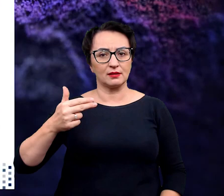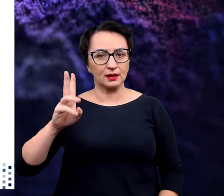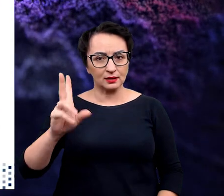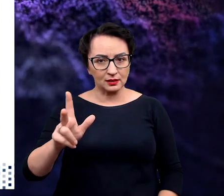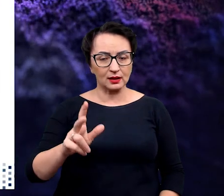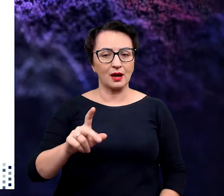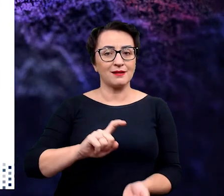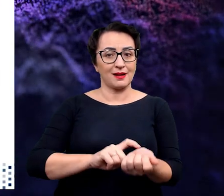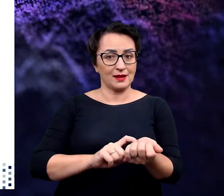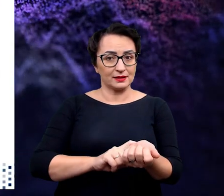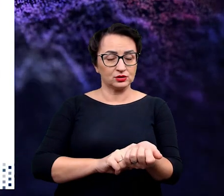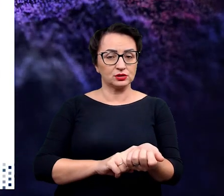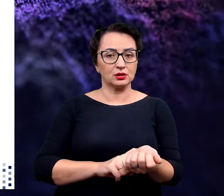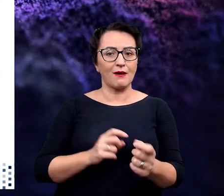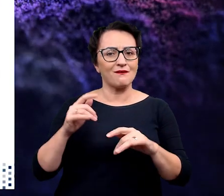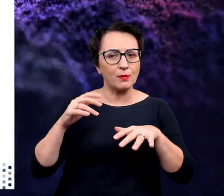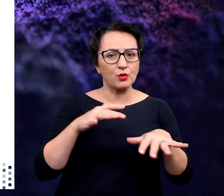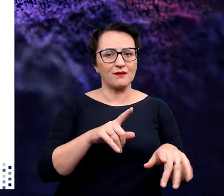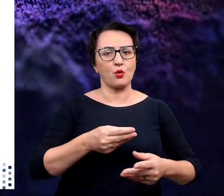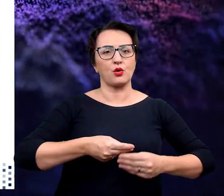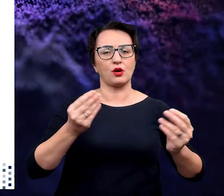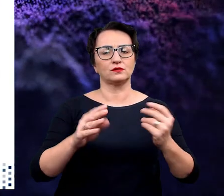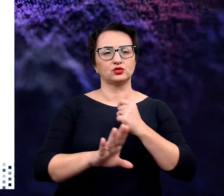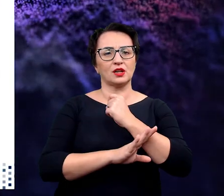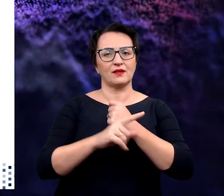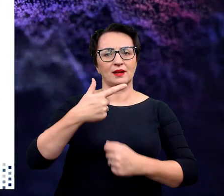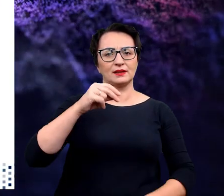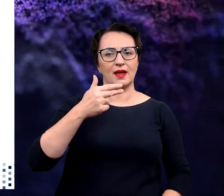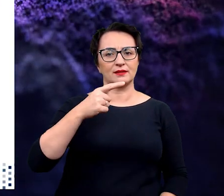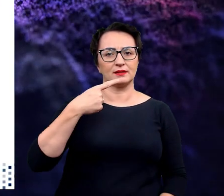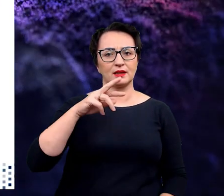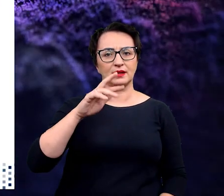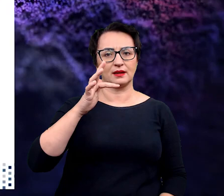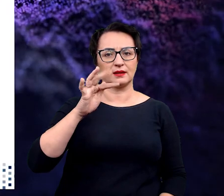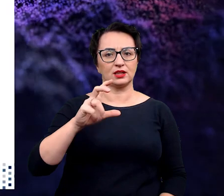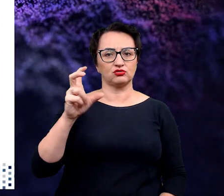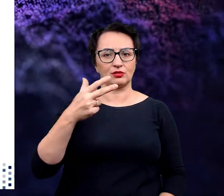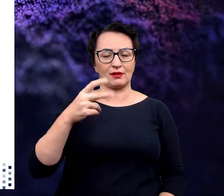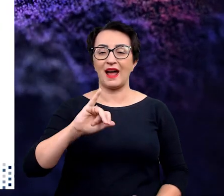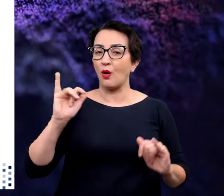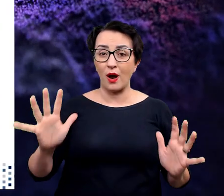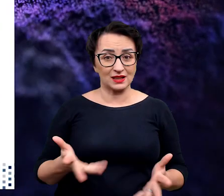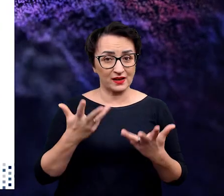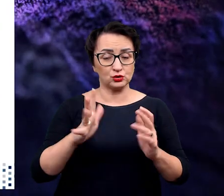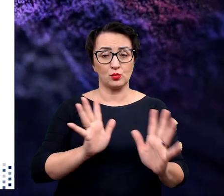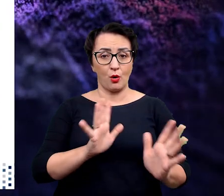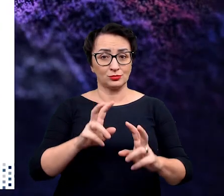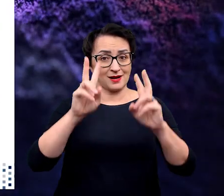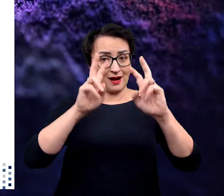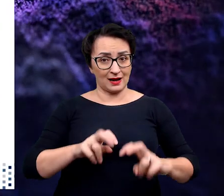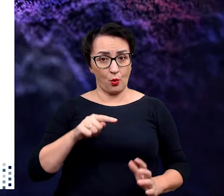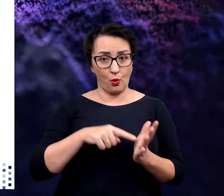jaki czynnik genetyczny wpływa na rozwój drzewka dendrytycznego? Otóż najłatwiejszym sposobem